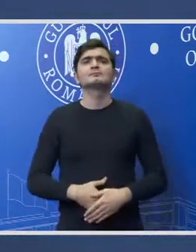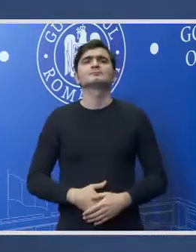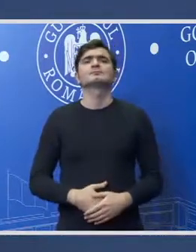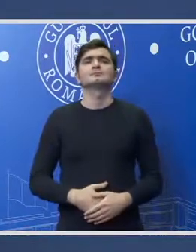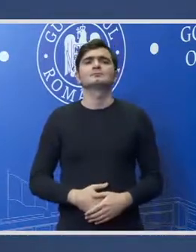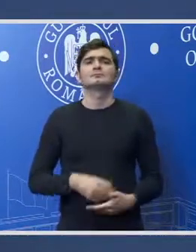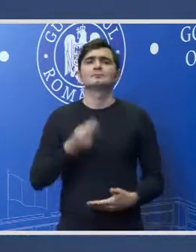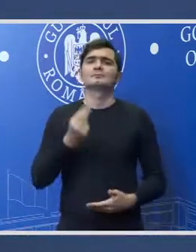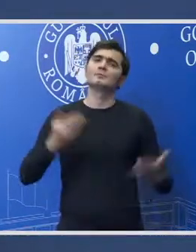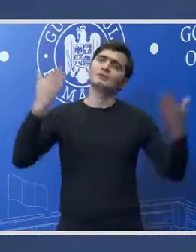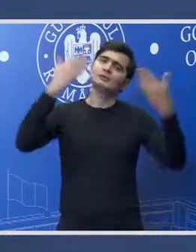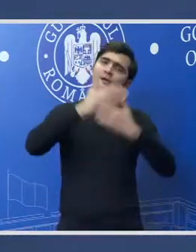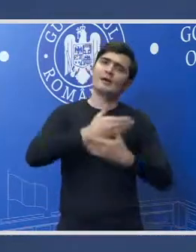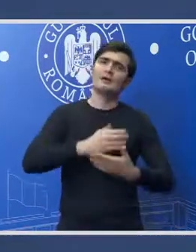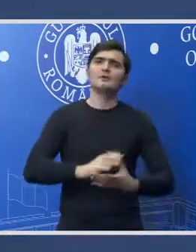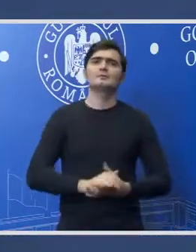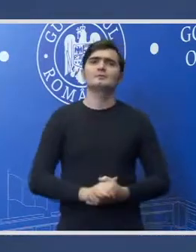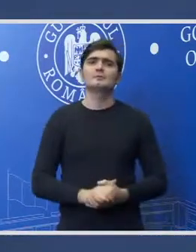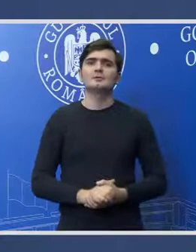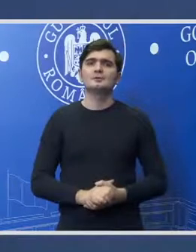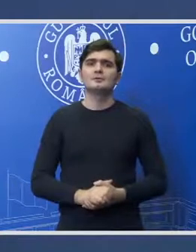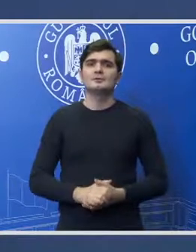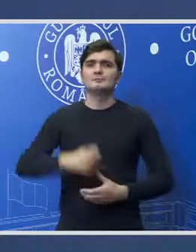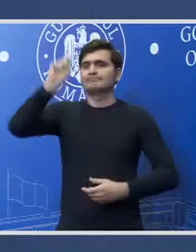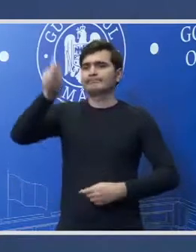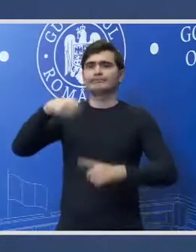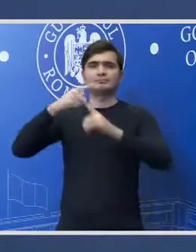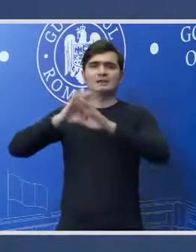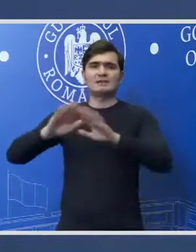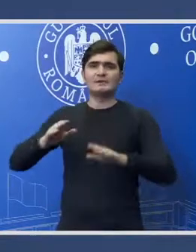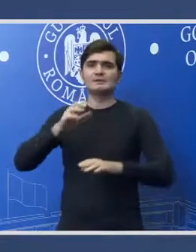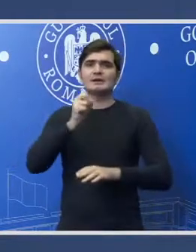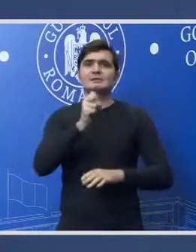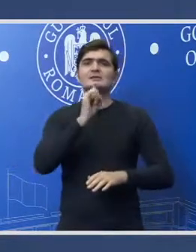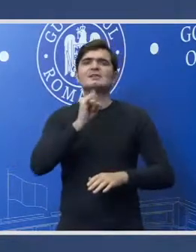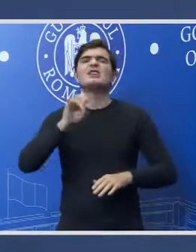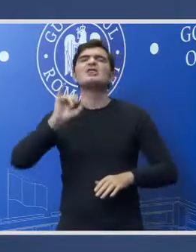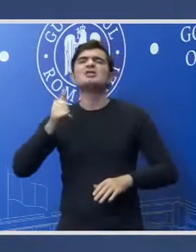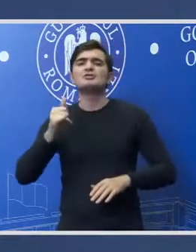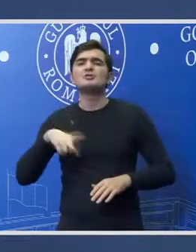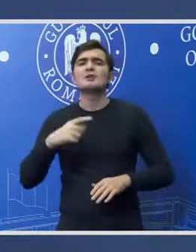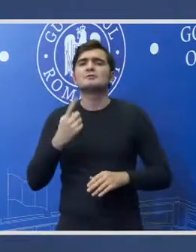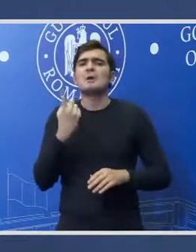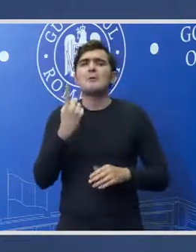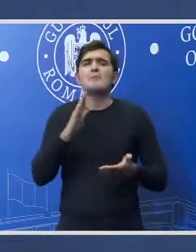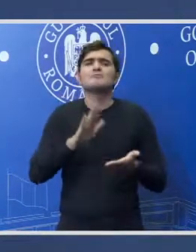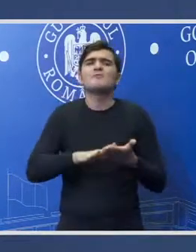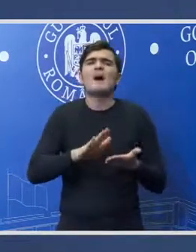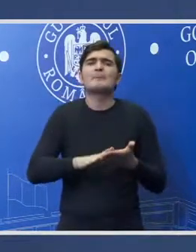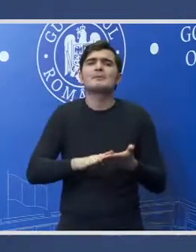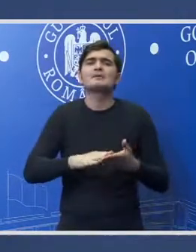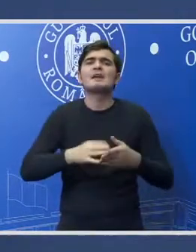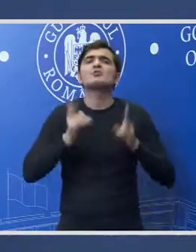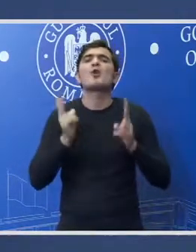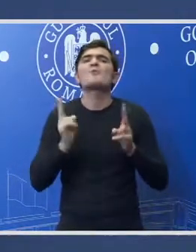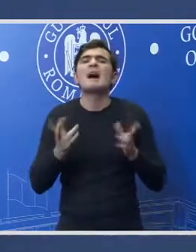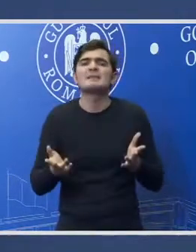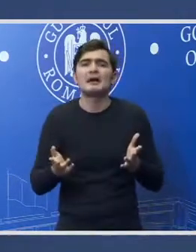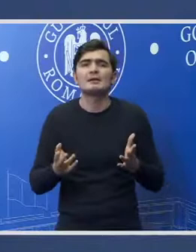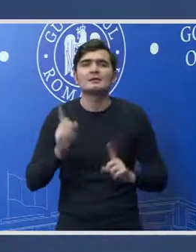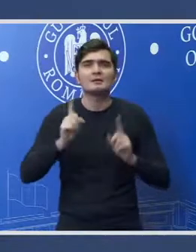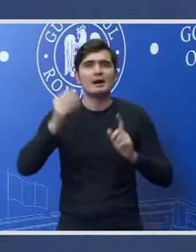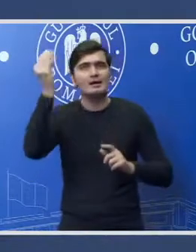Bună seara Desfințarea Sij este un gest de normalitate dacă ne amintim în 2017